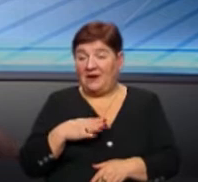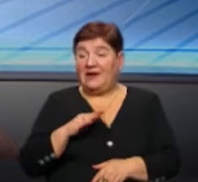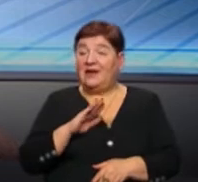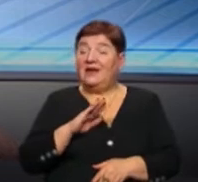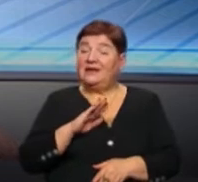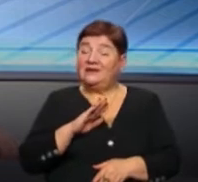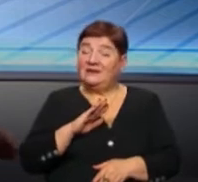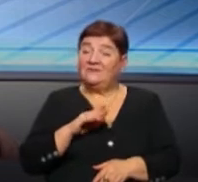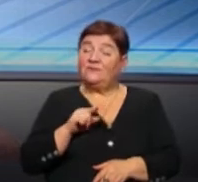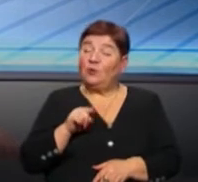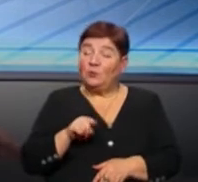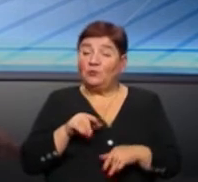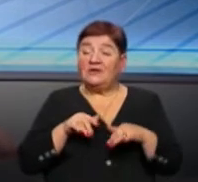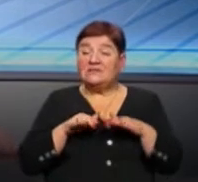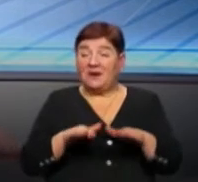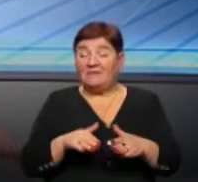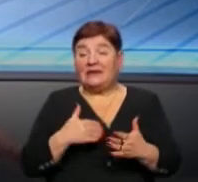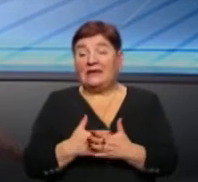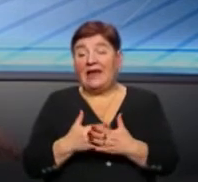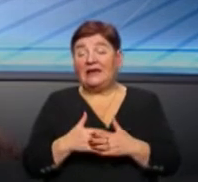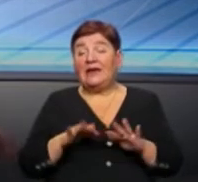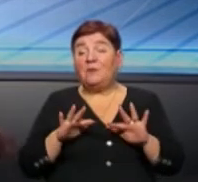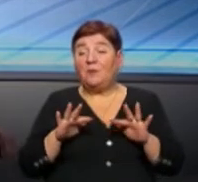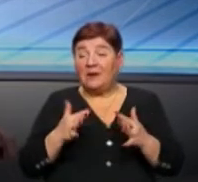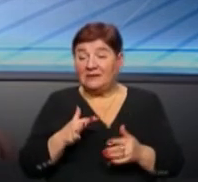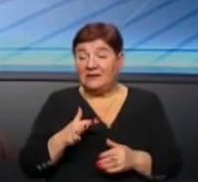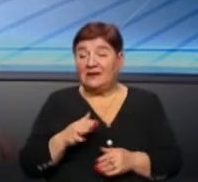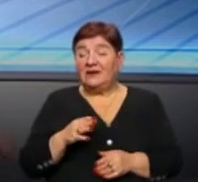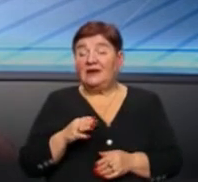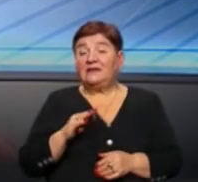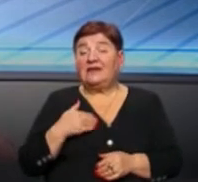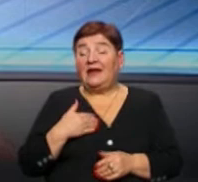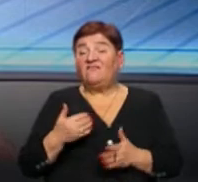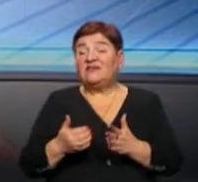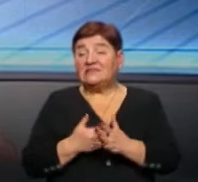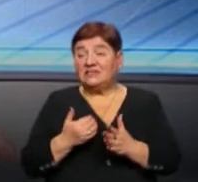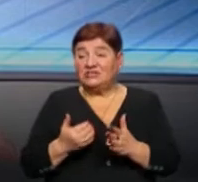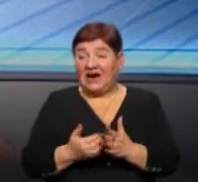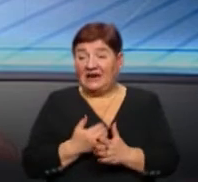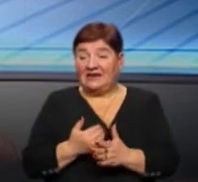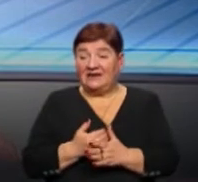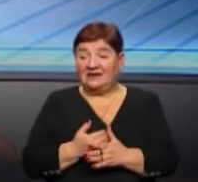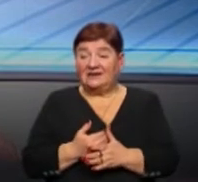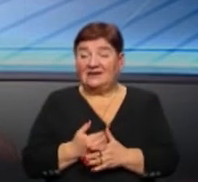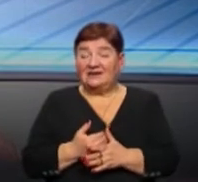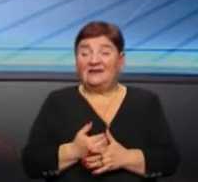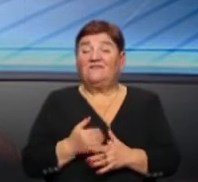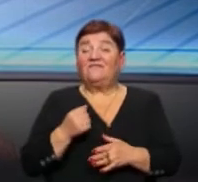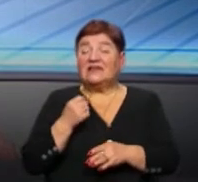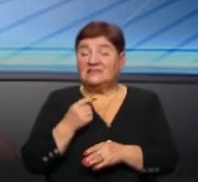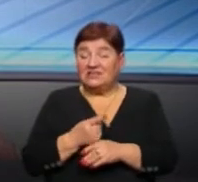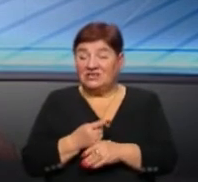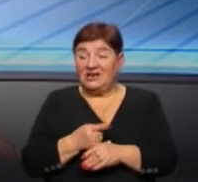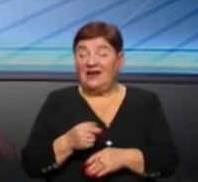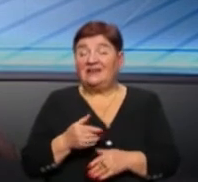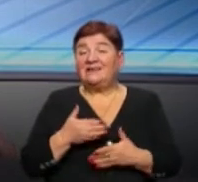Ні, в тому то й справа, що на даний момент не поніс би, тому що не вистачає... Навіть вже з визначеними цими поняттями? Так,